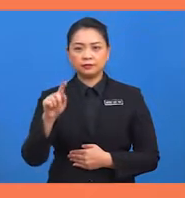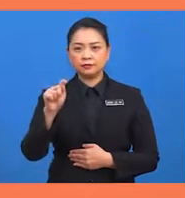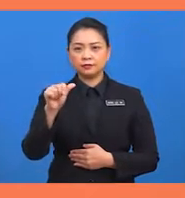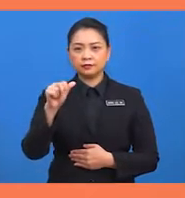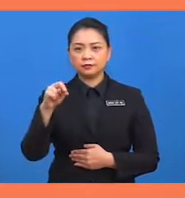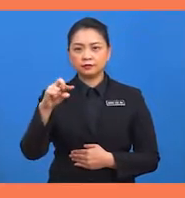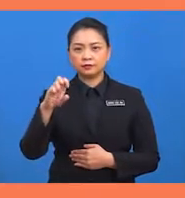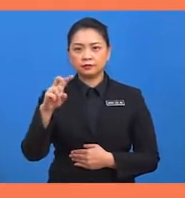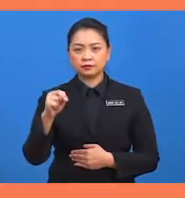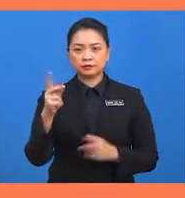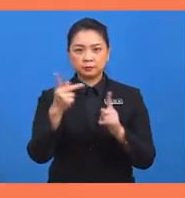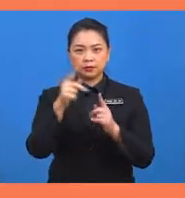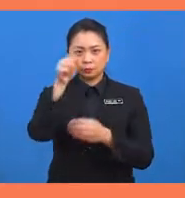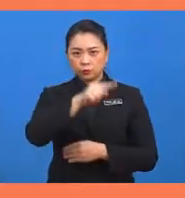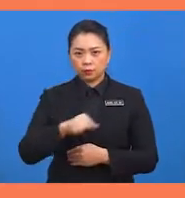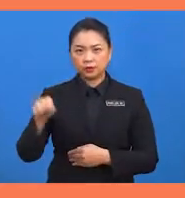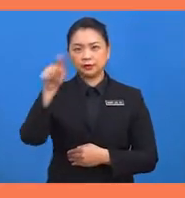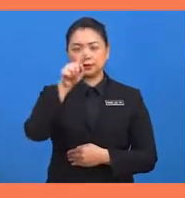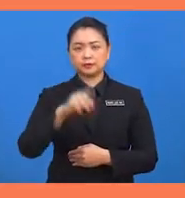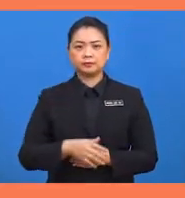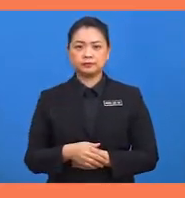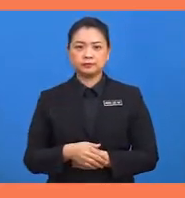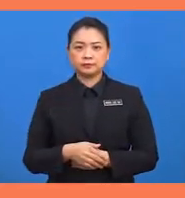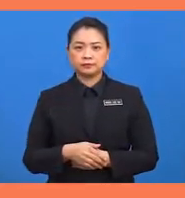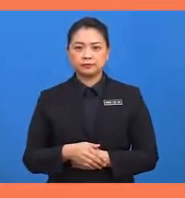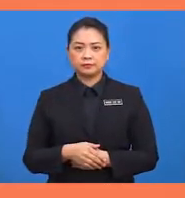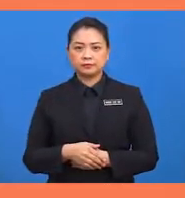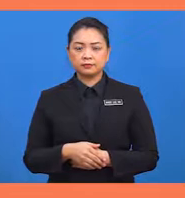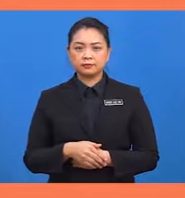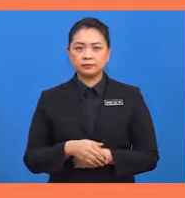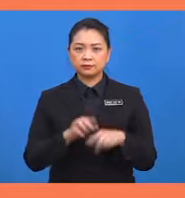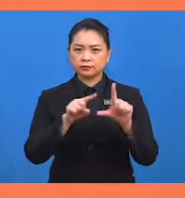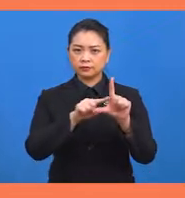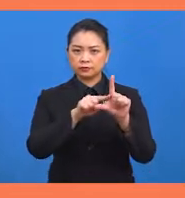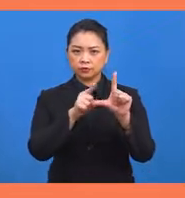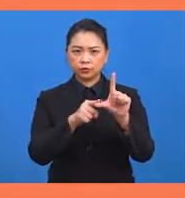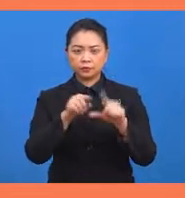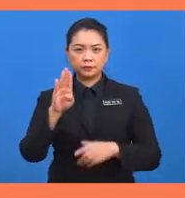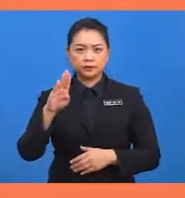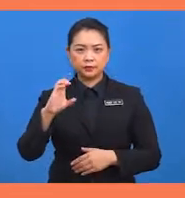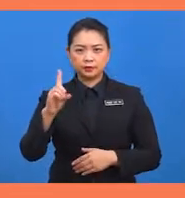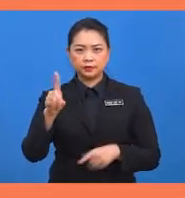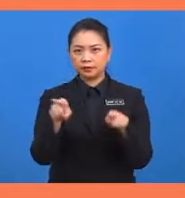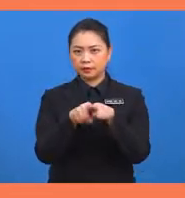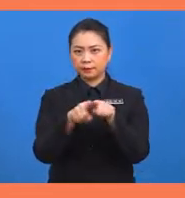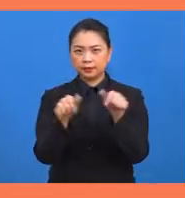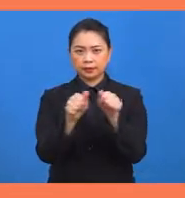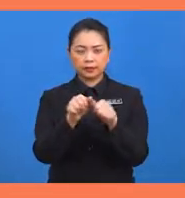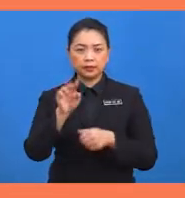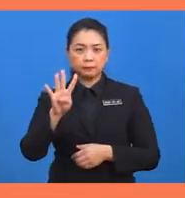kepada bulatan. Diberi bahawa sudut B, C, D sama dengan